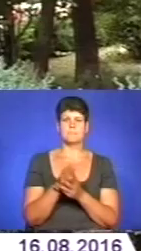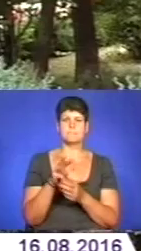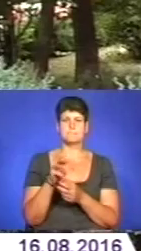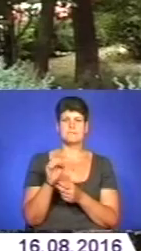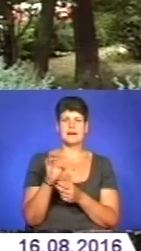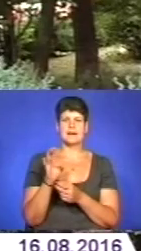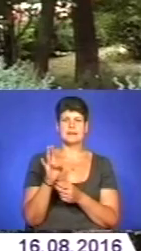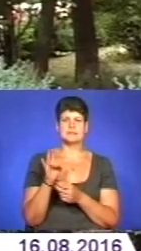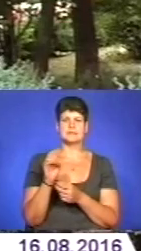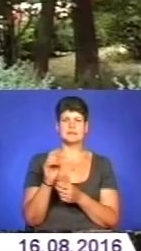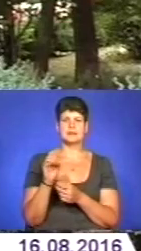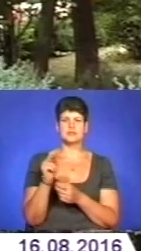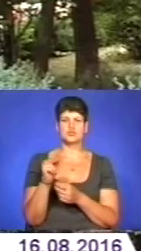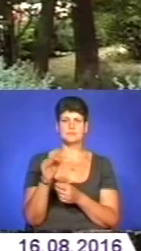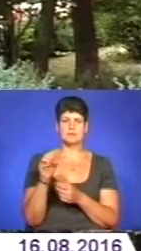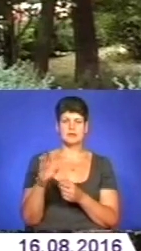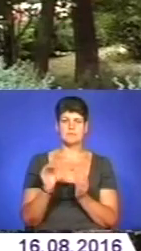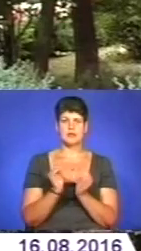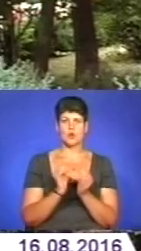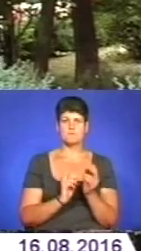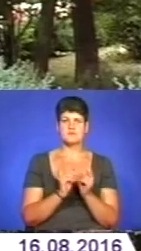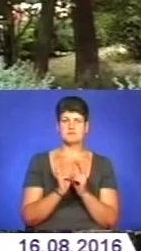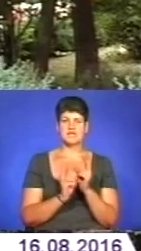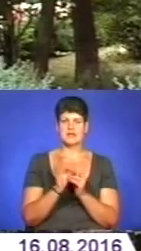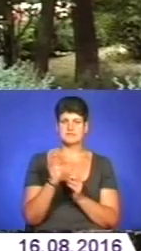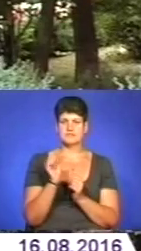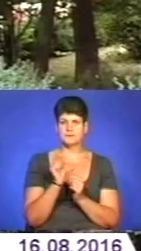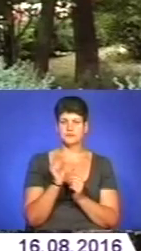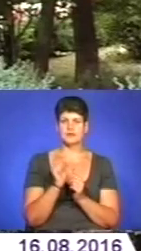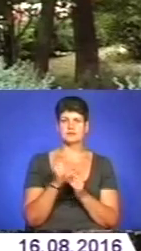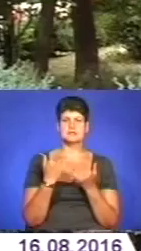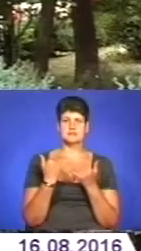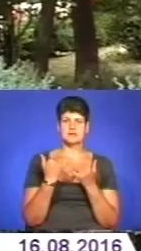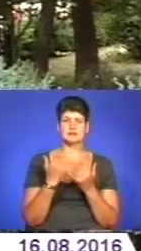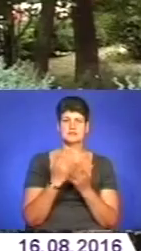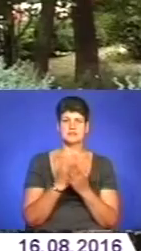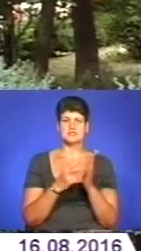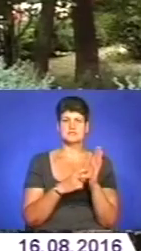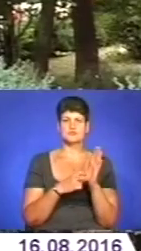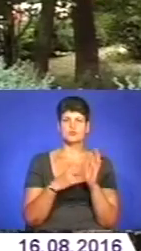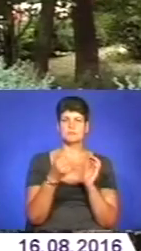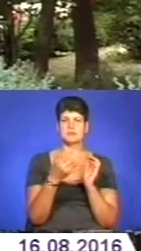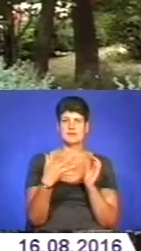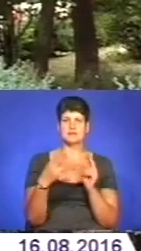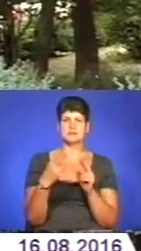сьогодні в пошуках місця праці у нас обліку перебуває 815 безробітних учасників АТО.